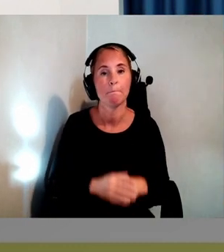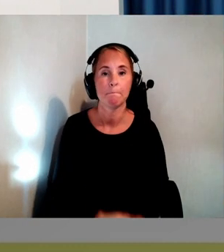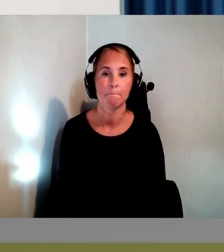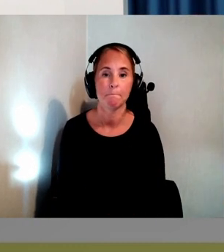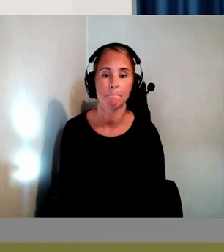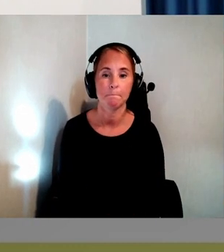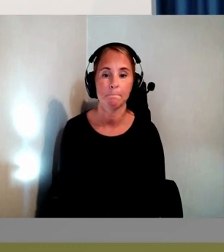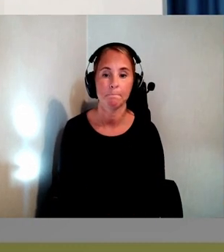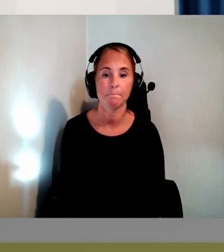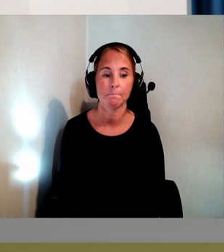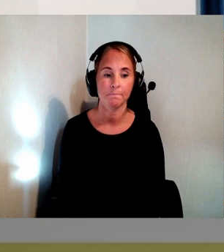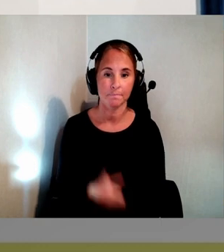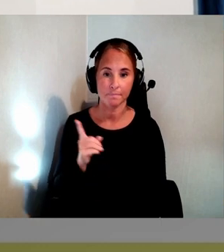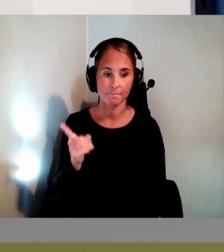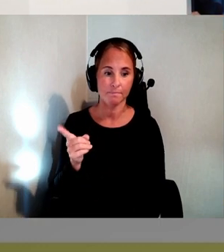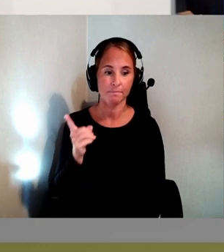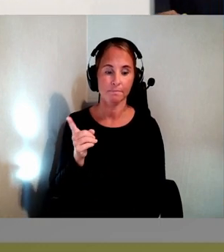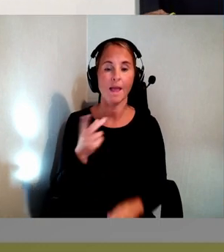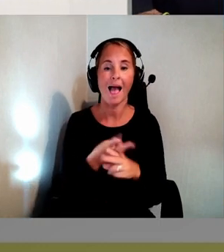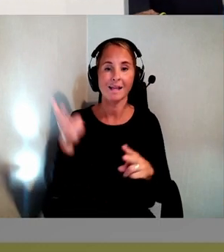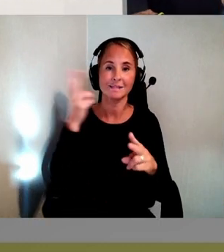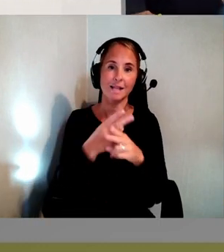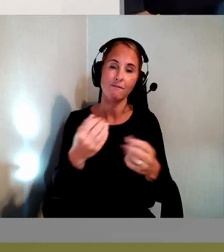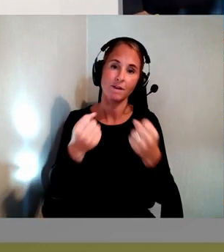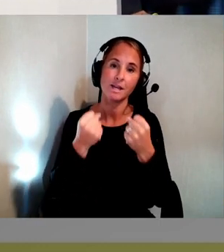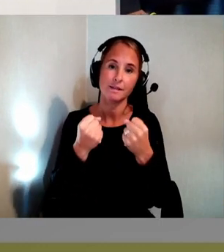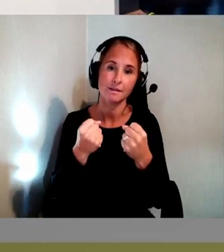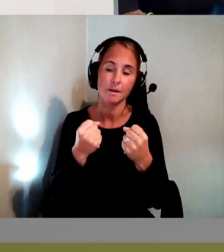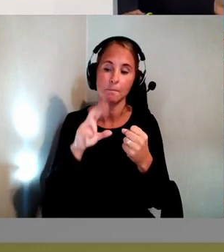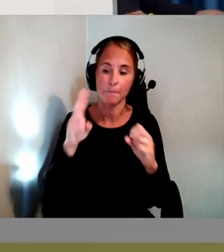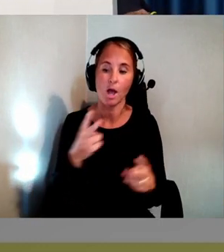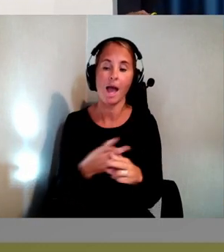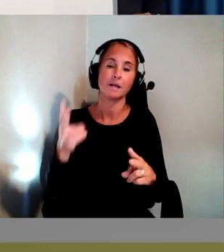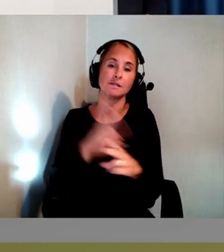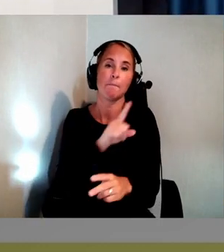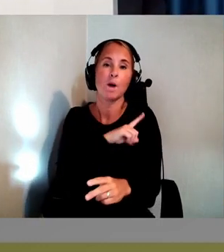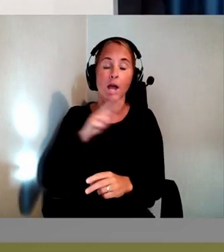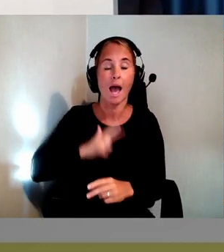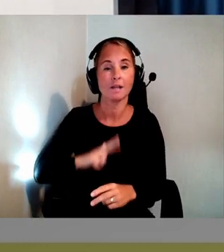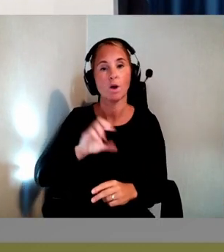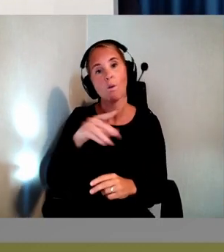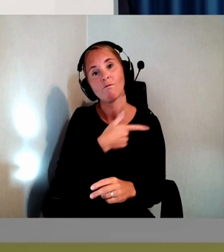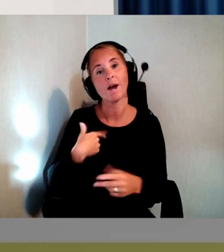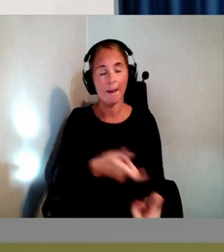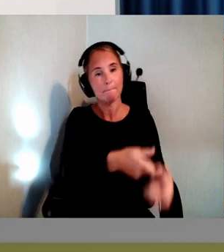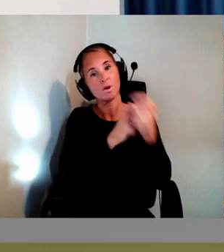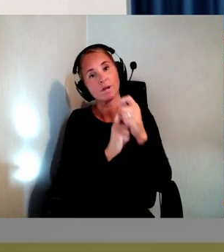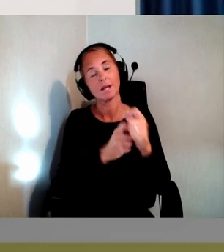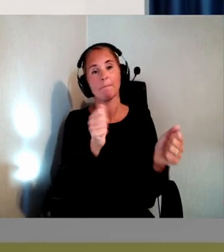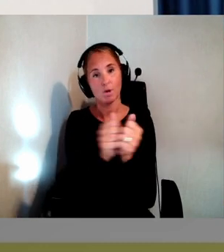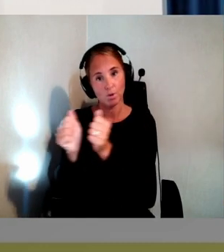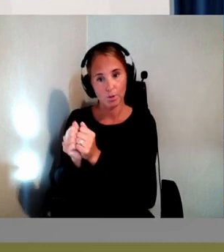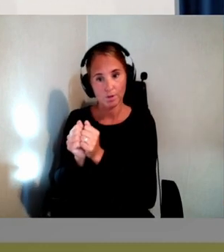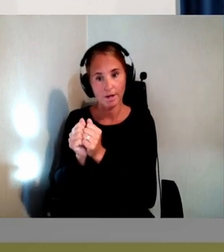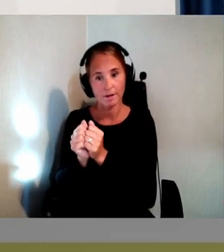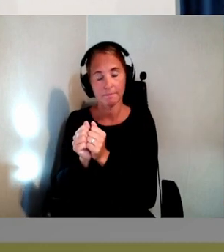Det här blir extra viktigt. Och det är ett extra stort ansvar om vi är importörer av produkter. Då får vi